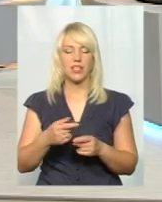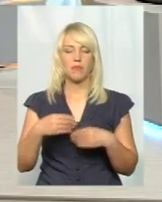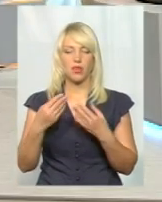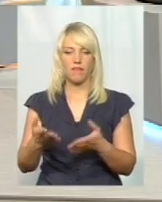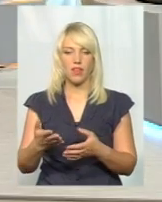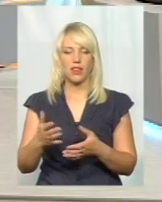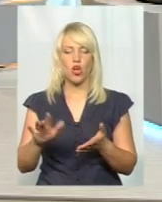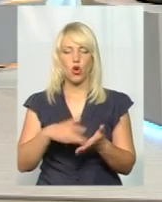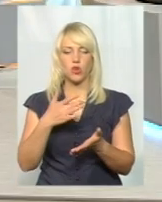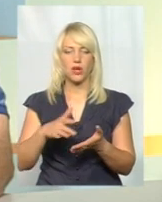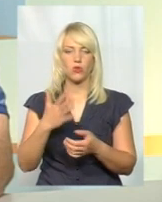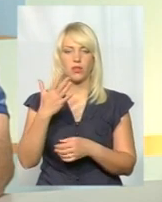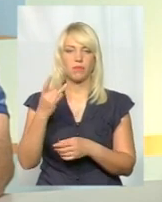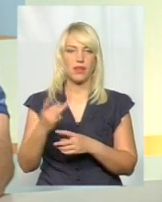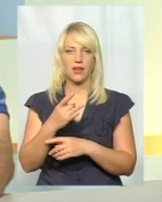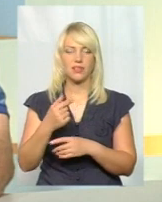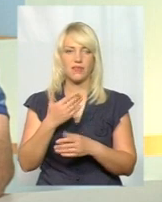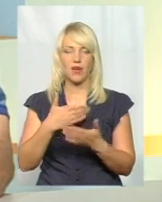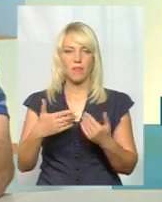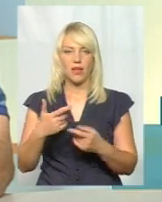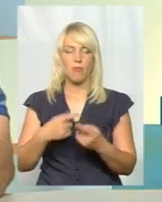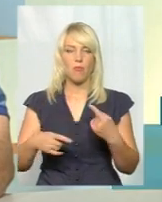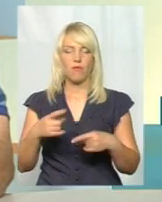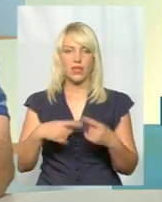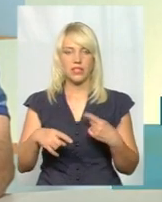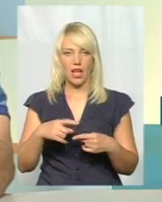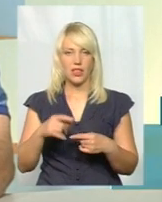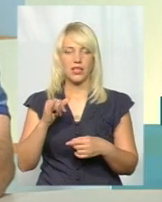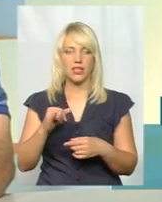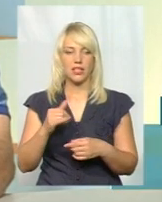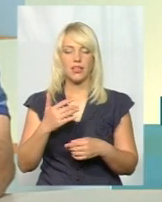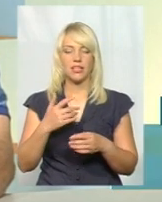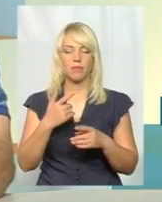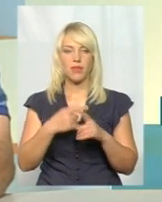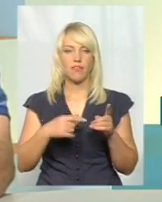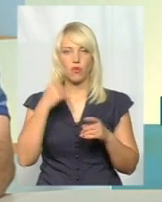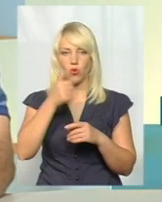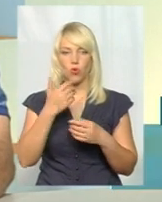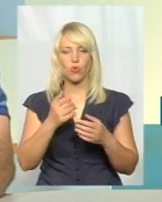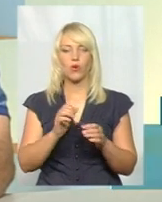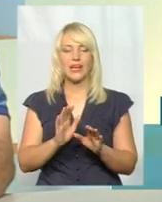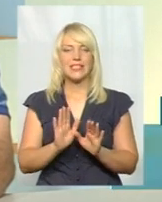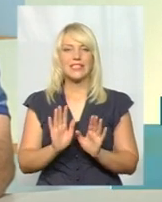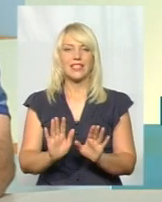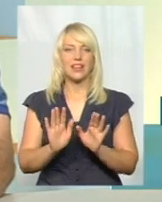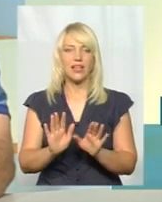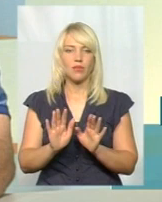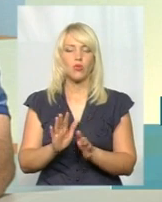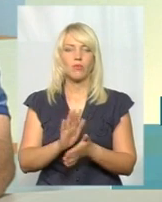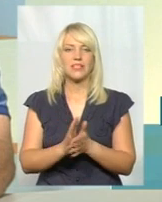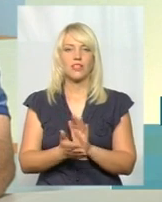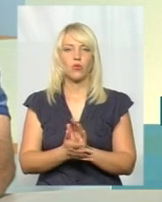повертали. Таким чином, ми більше ніж півроку вже стримуємо ситуацію з